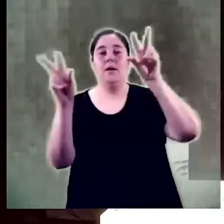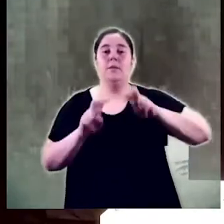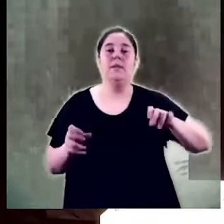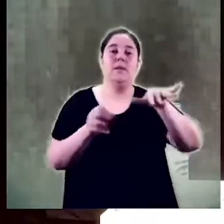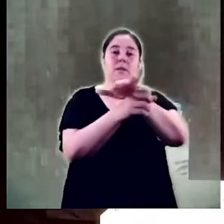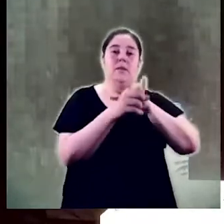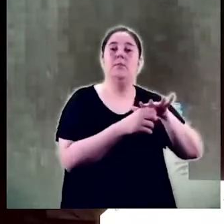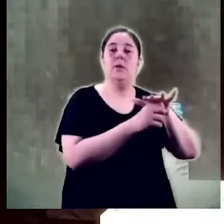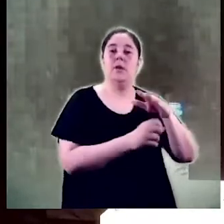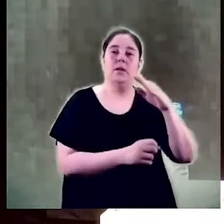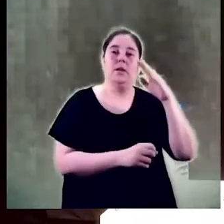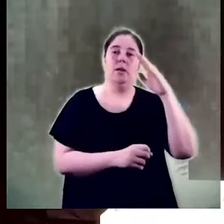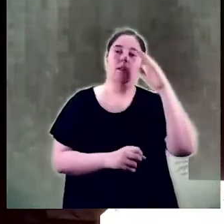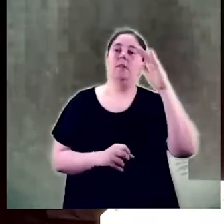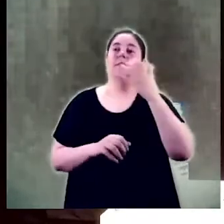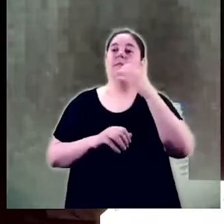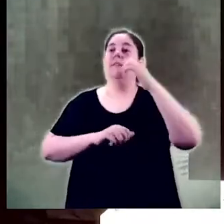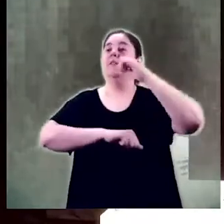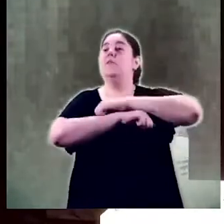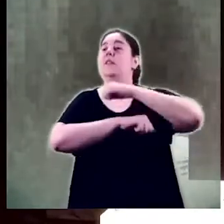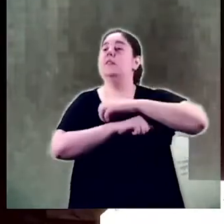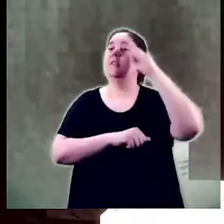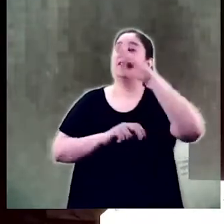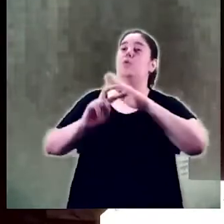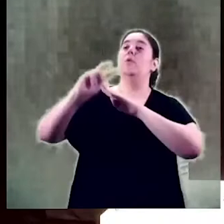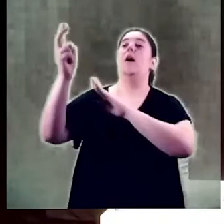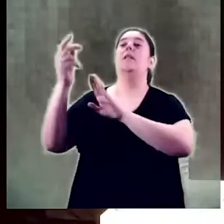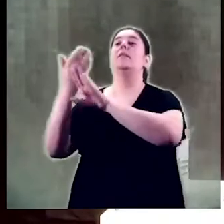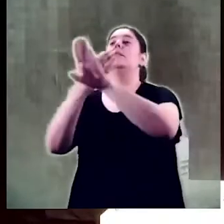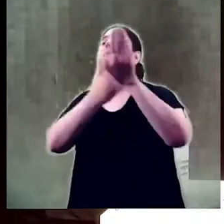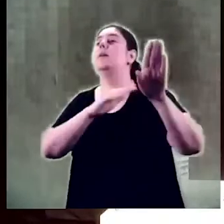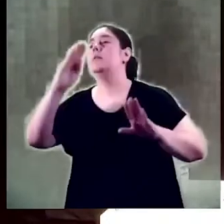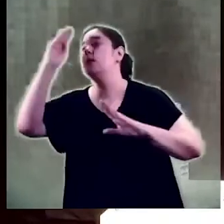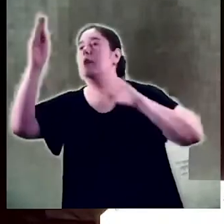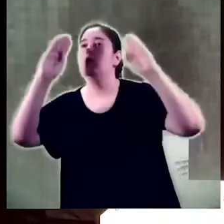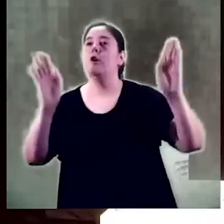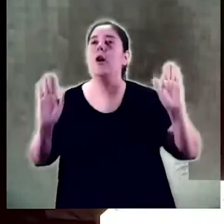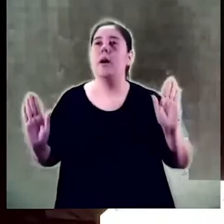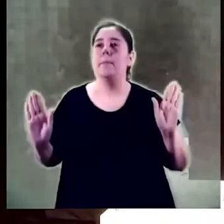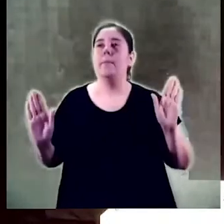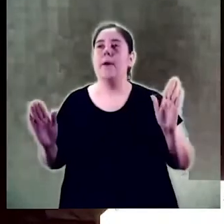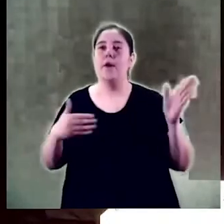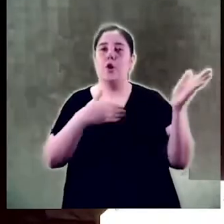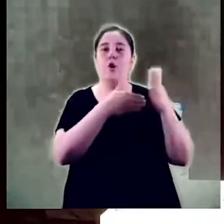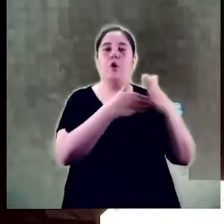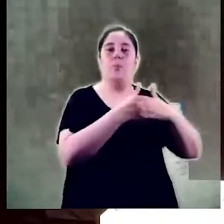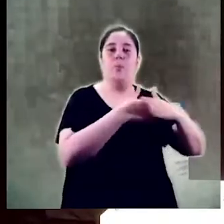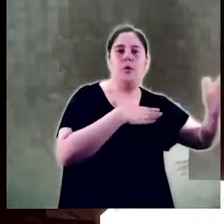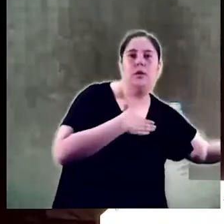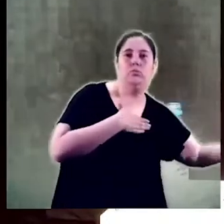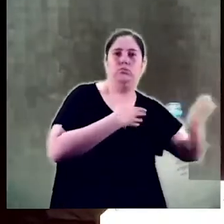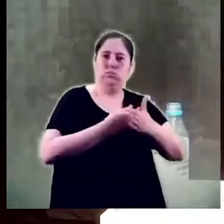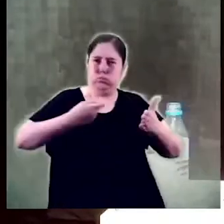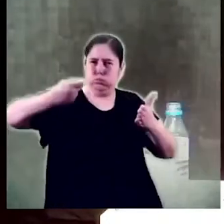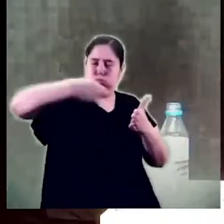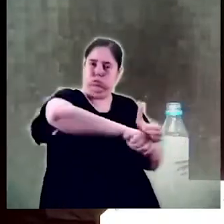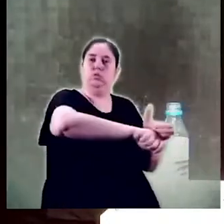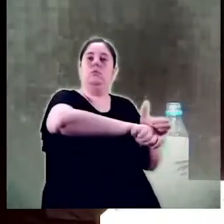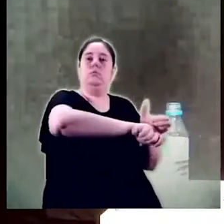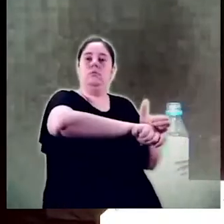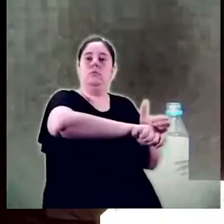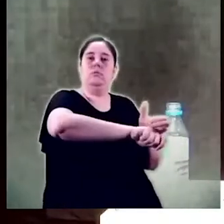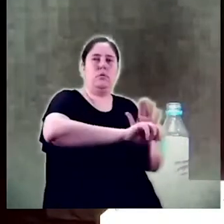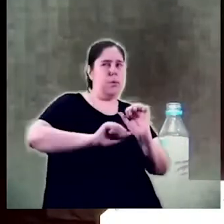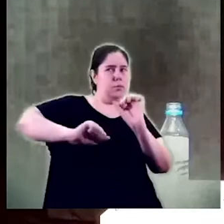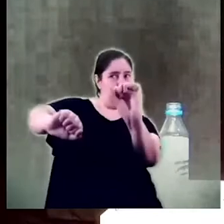saluden efusivament des de les finestres a col·legues d'altres veïnats però tothom manté tancades les portes en pany i forrellat.